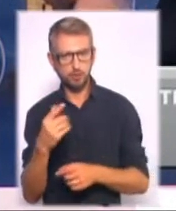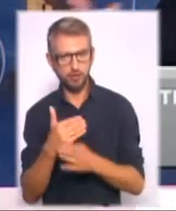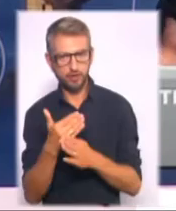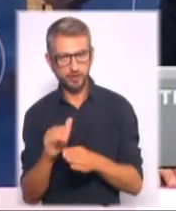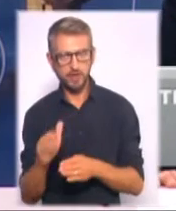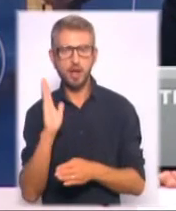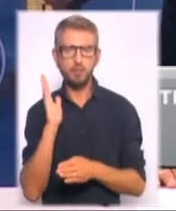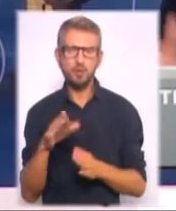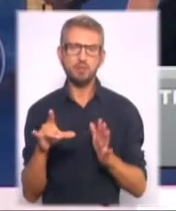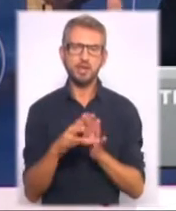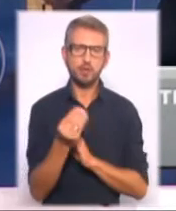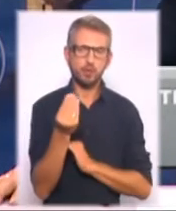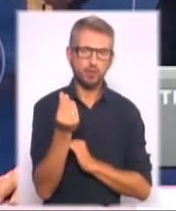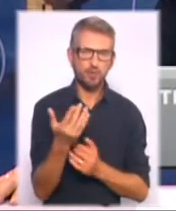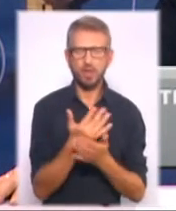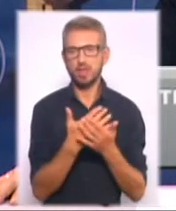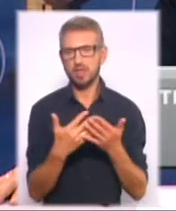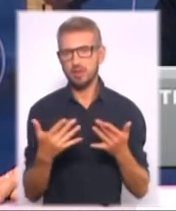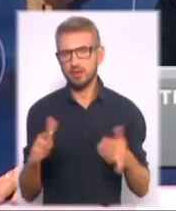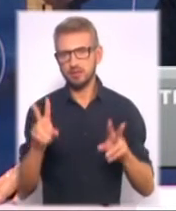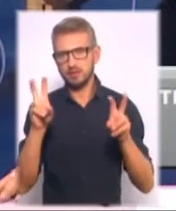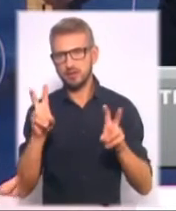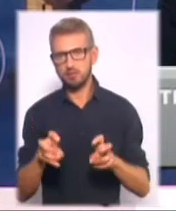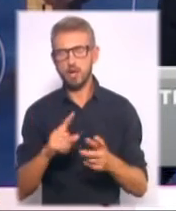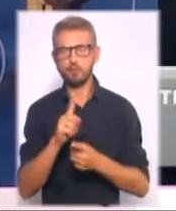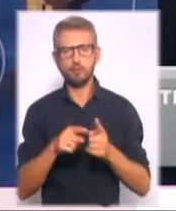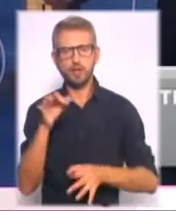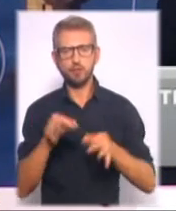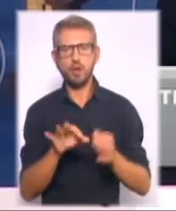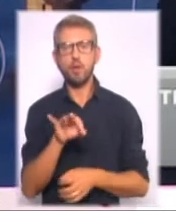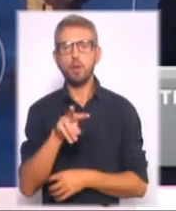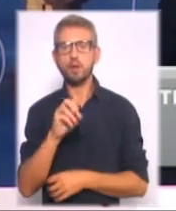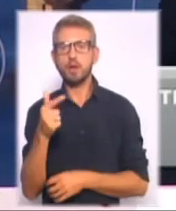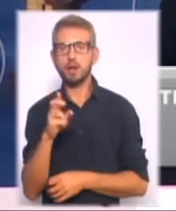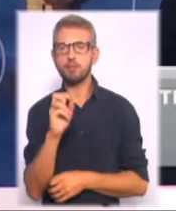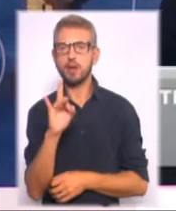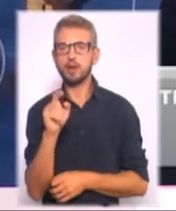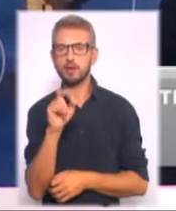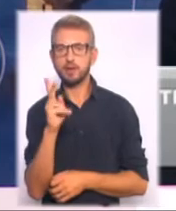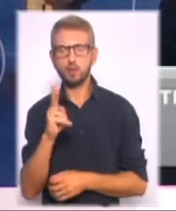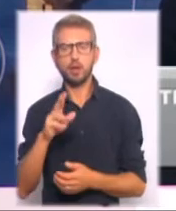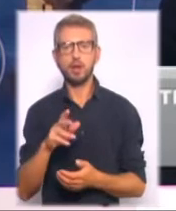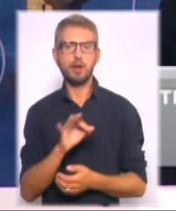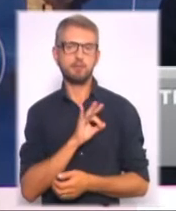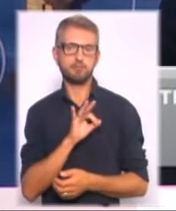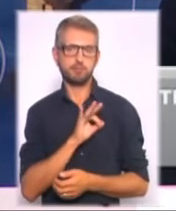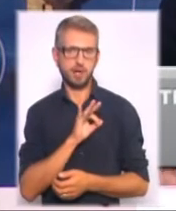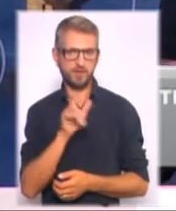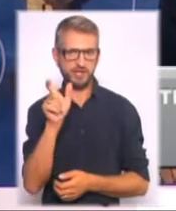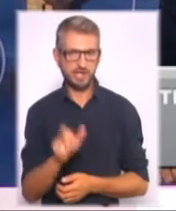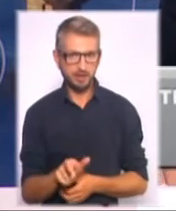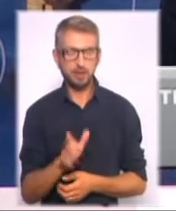таки, електронне декларування і реформування суддів. Олег Березюк, правник, голова Українського юридичного товариства, буде